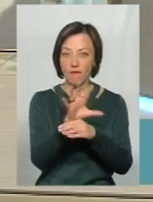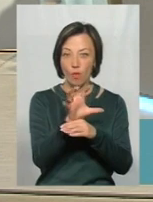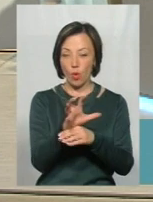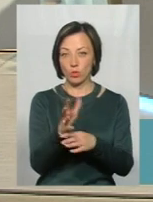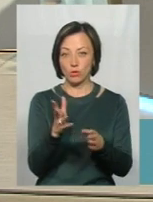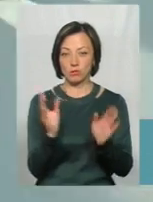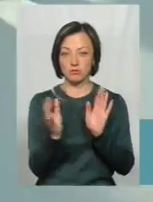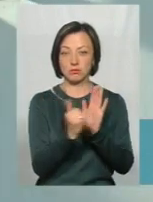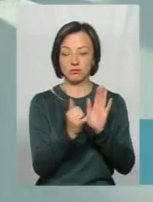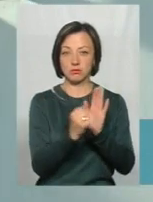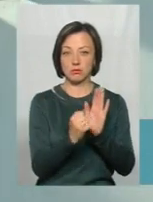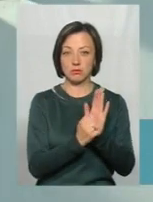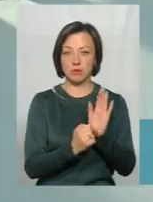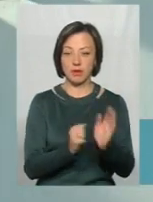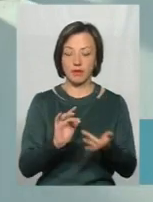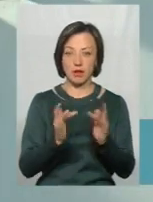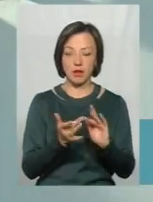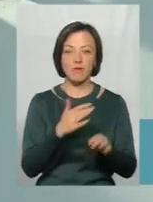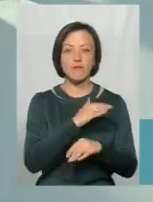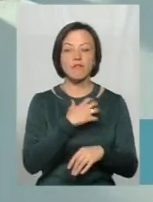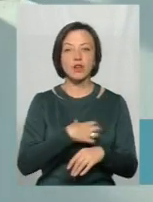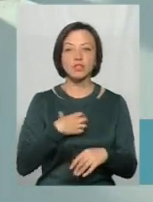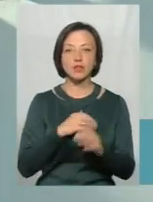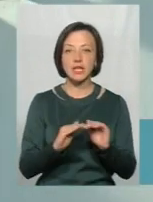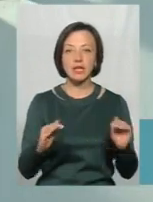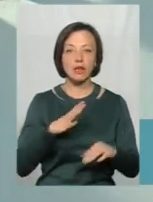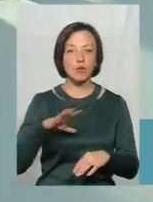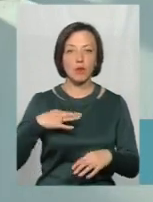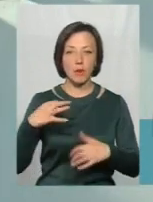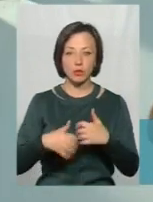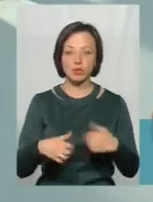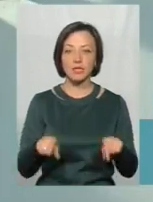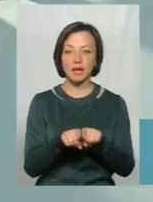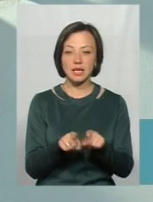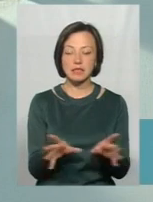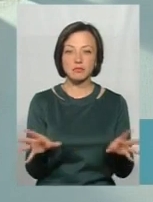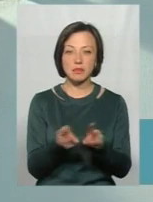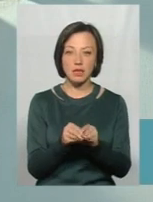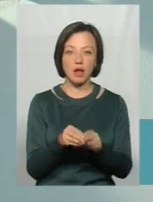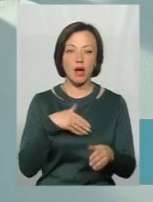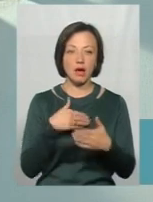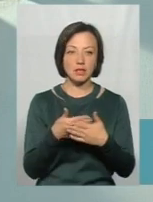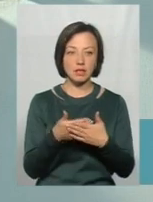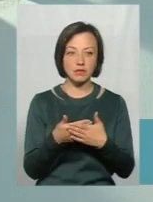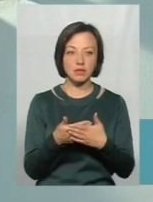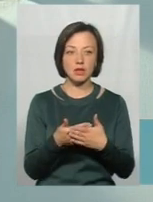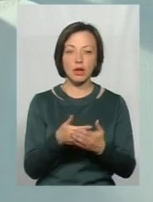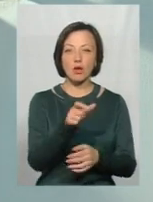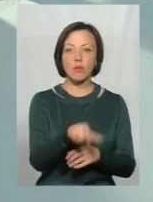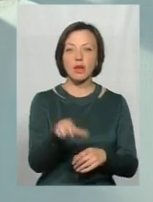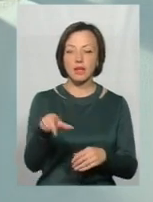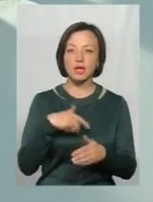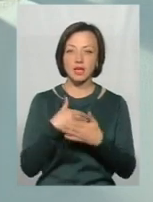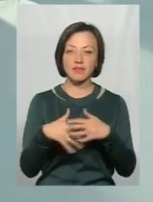відео, виставляють. Ось дуже важливо, щоб діти не були байдужими. Тобто, ось таке спільне, активне, громадянсько